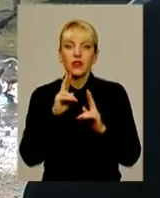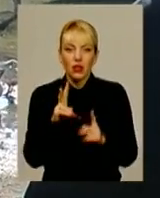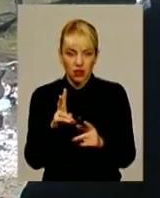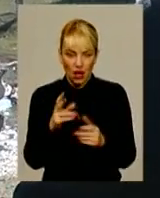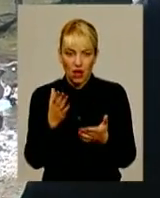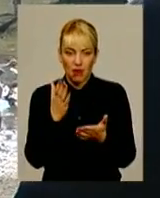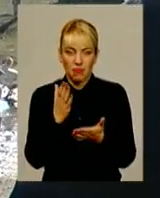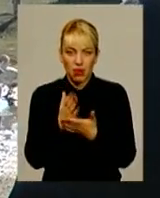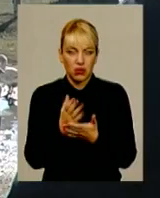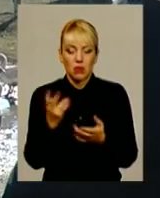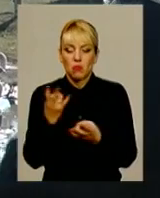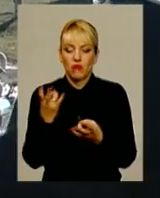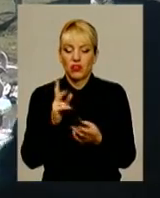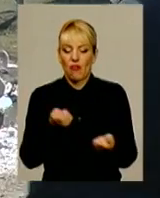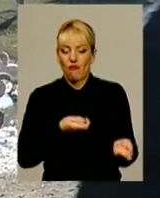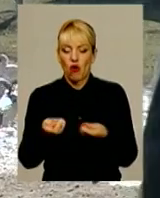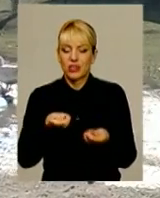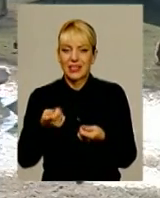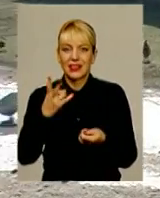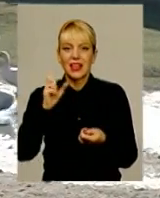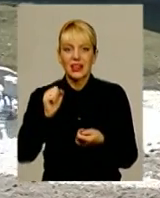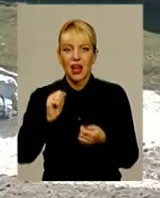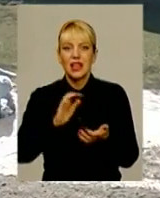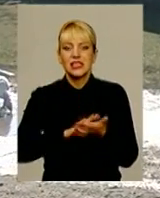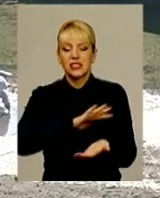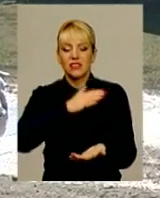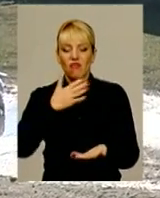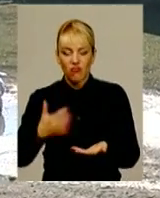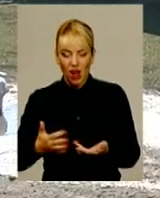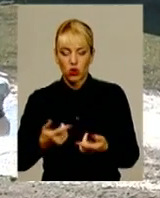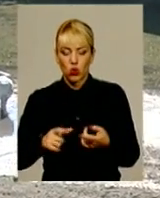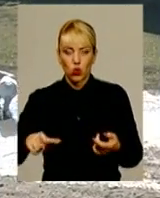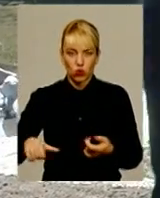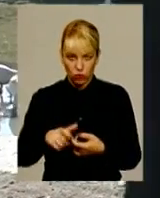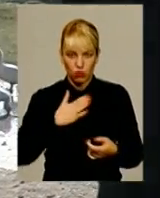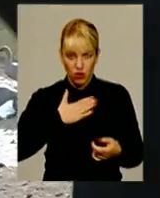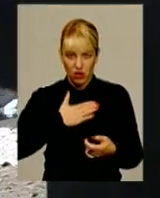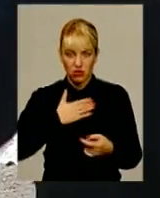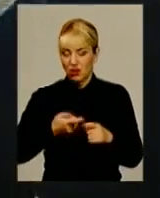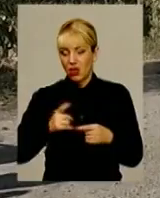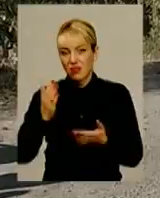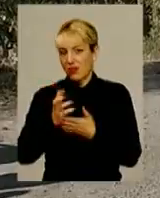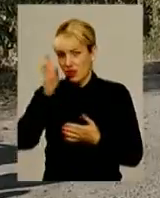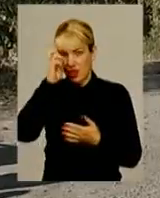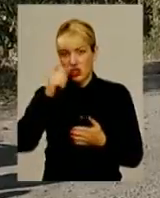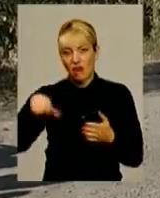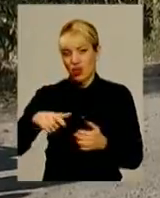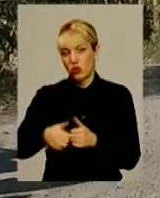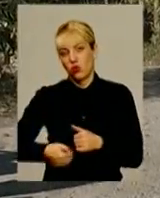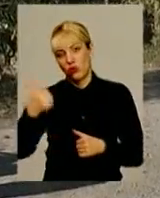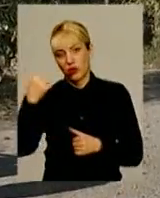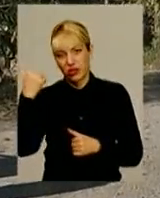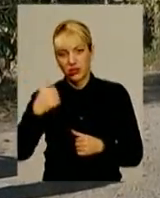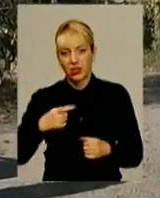можна сюди її ввозити на свалку? Ось є господарська дорога по карті, ось сюди проходить, і прямо в звалище. Державна, як